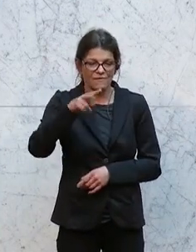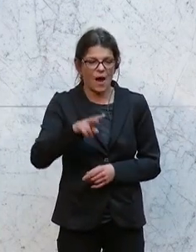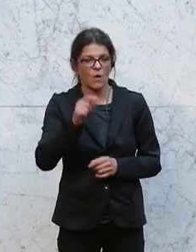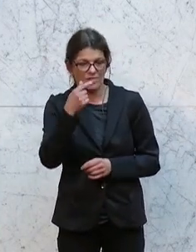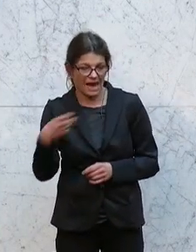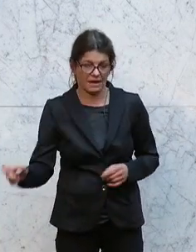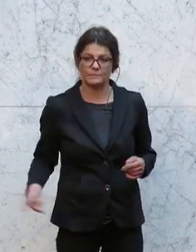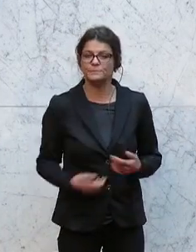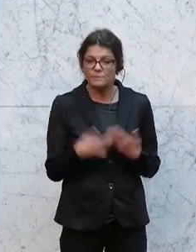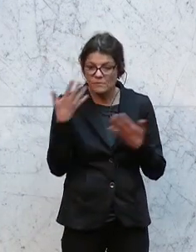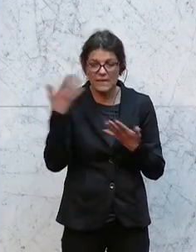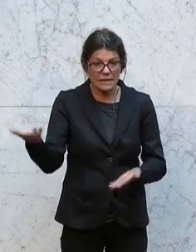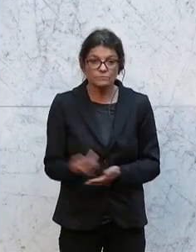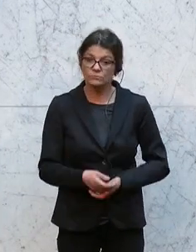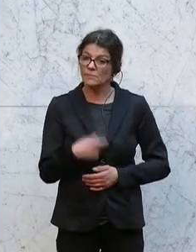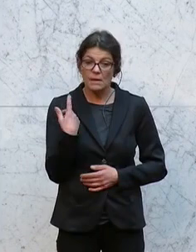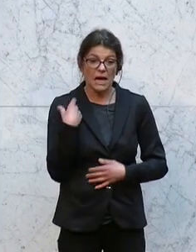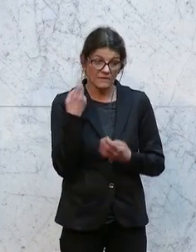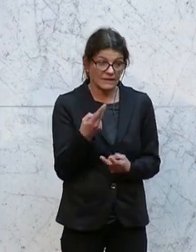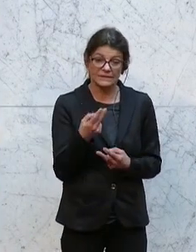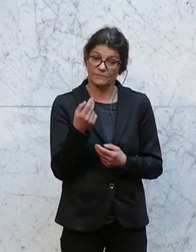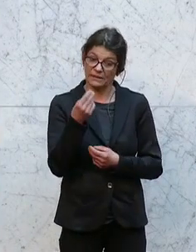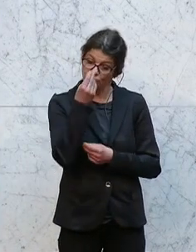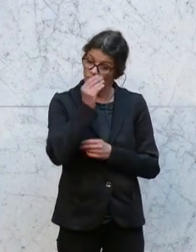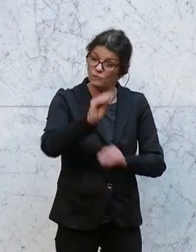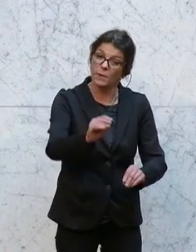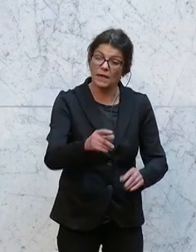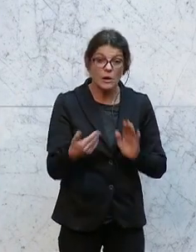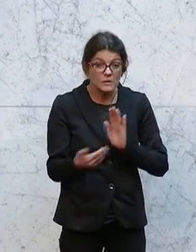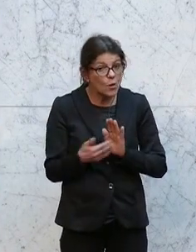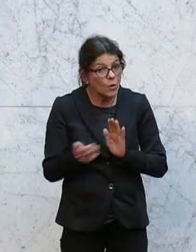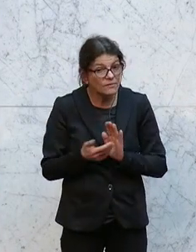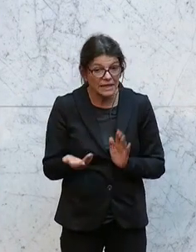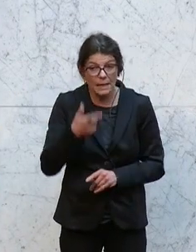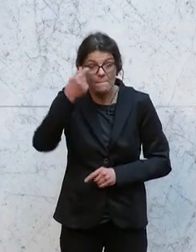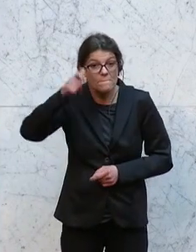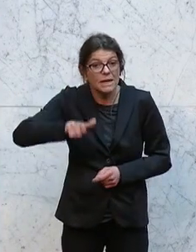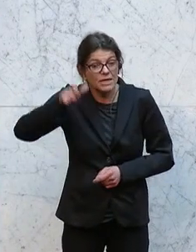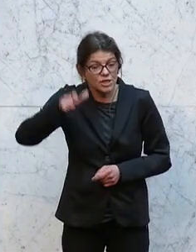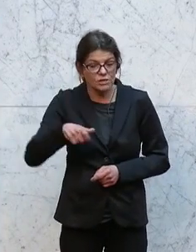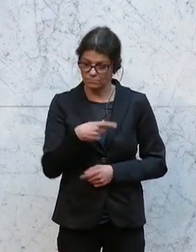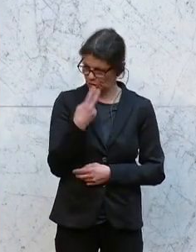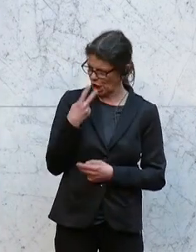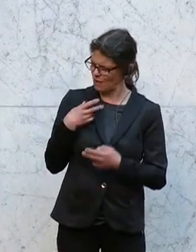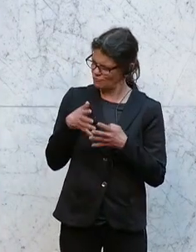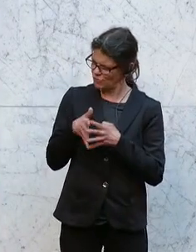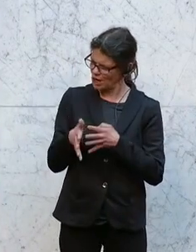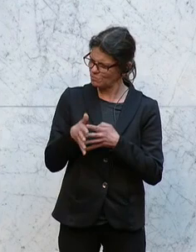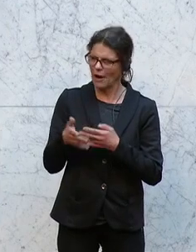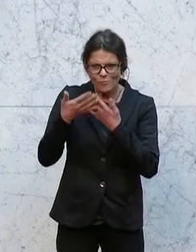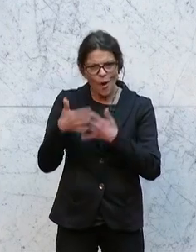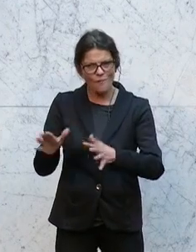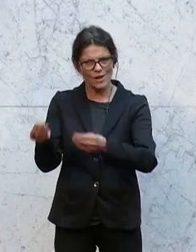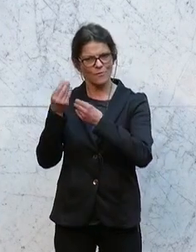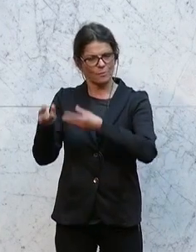sicher auch die Information sehr, sehr am Herzen liegen, dass es notwendig ist, die Menschen transparent und offen zu informieren